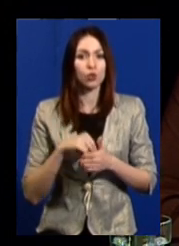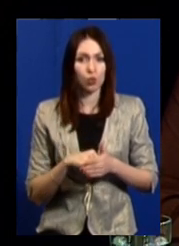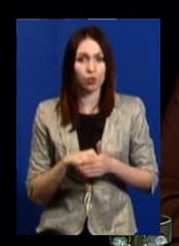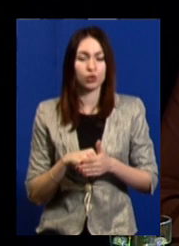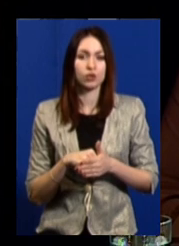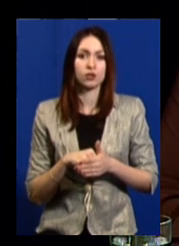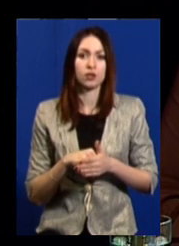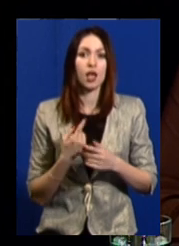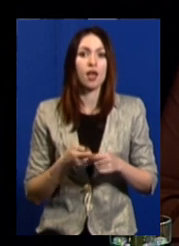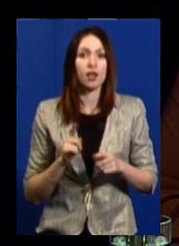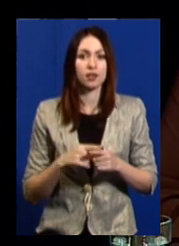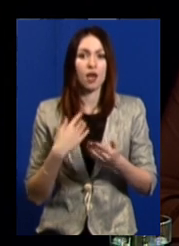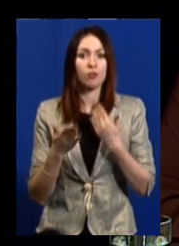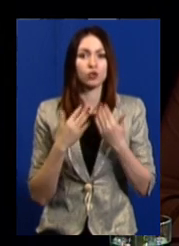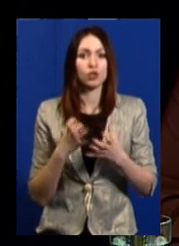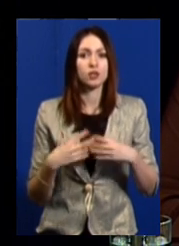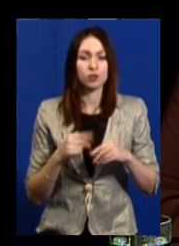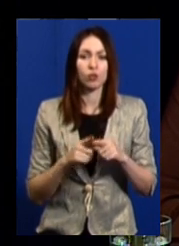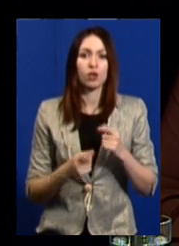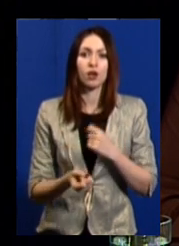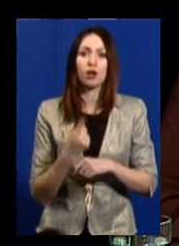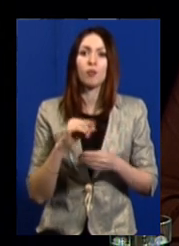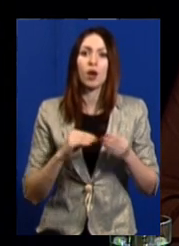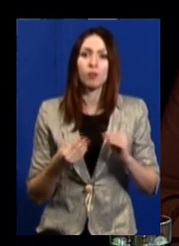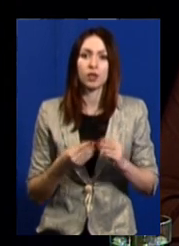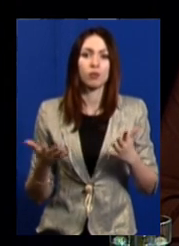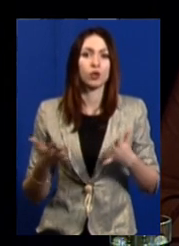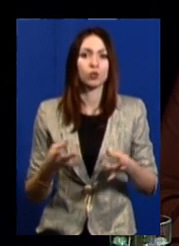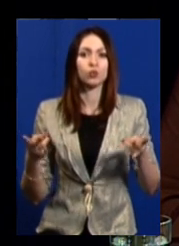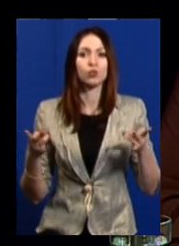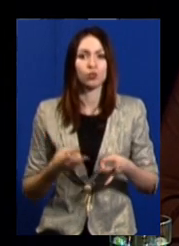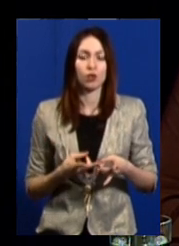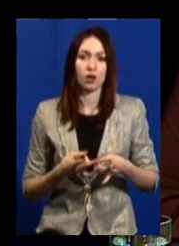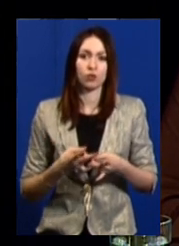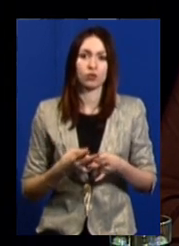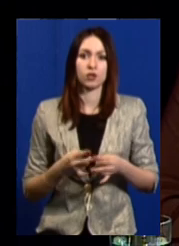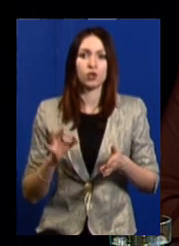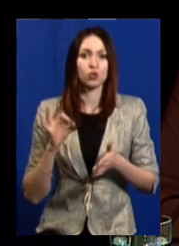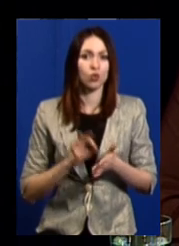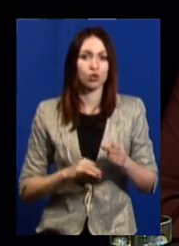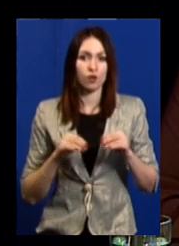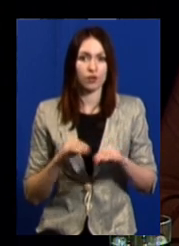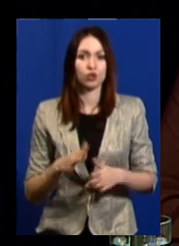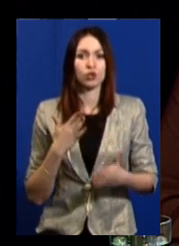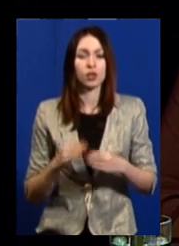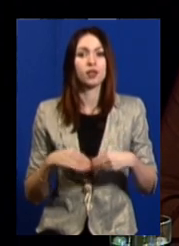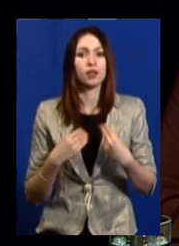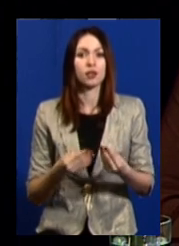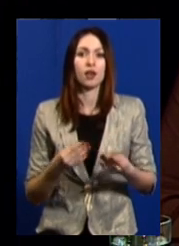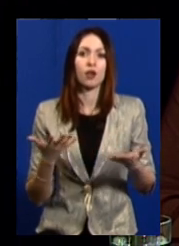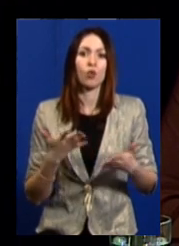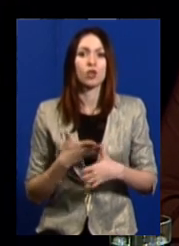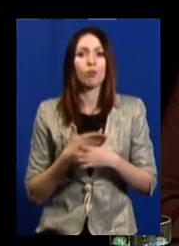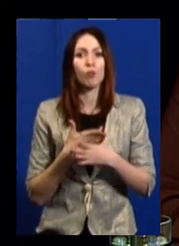це спілкування з родиною, це виявлення проблем, які потребують негайного вирішення або надання певної